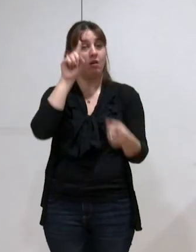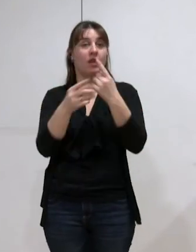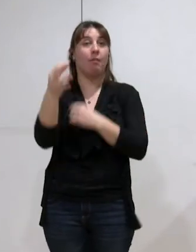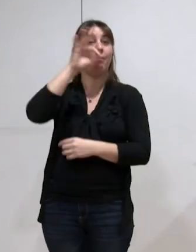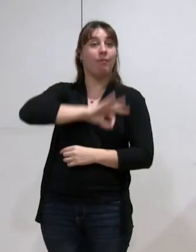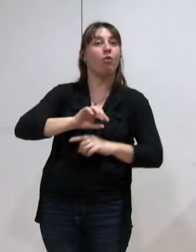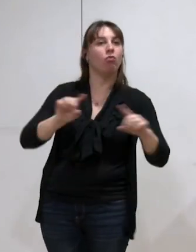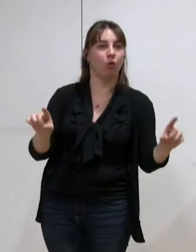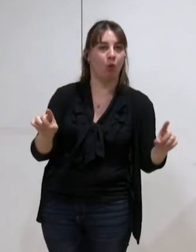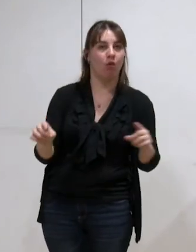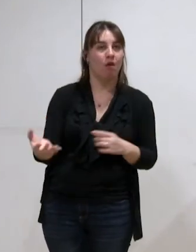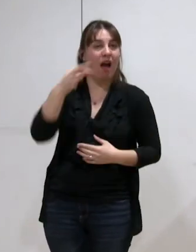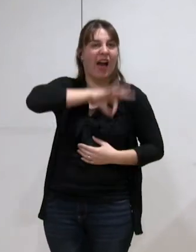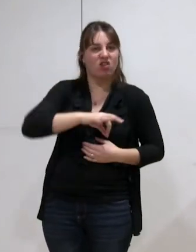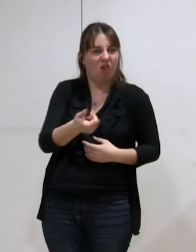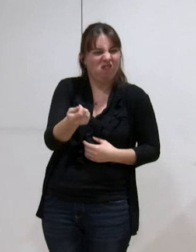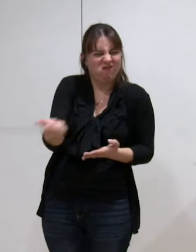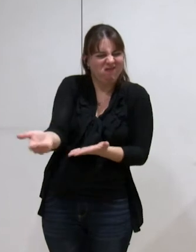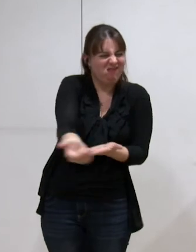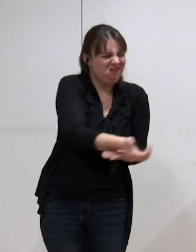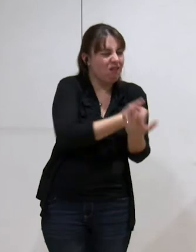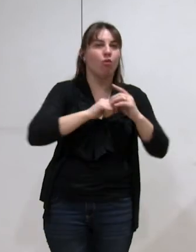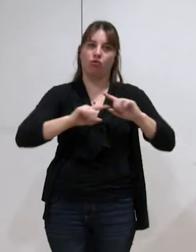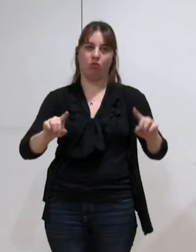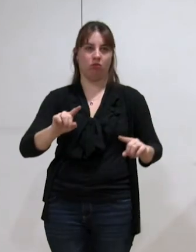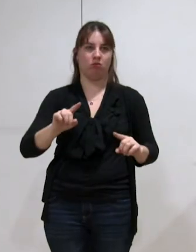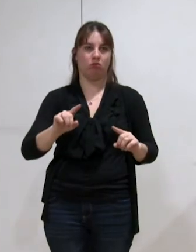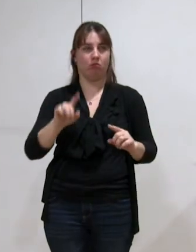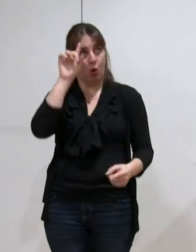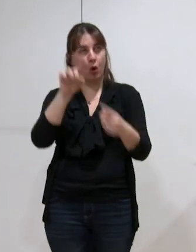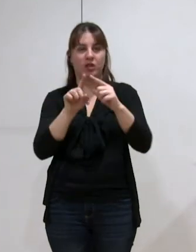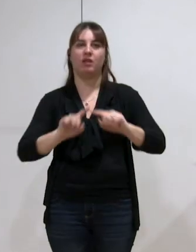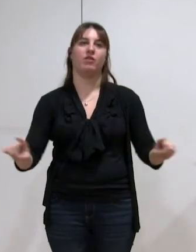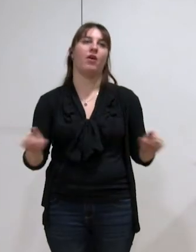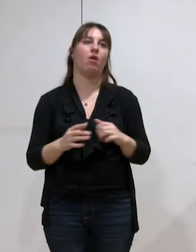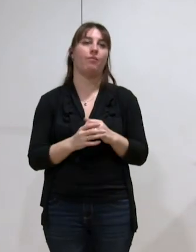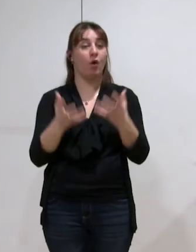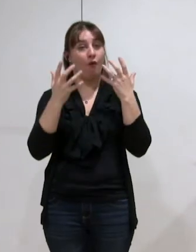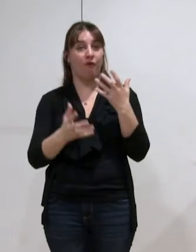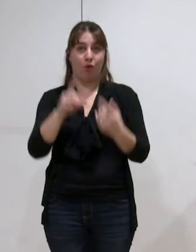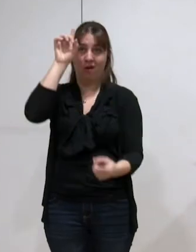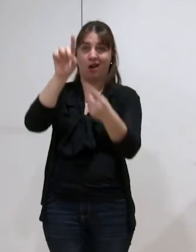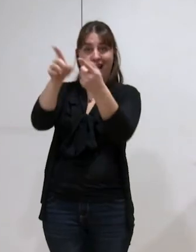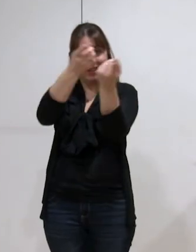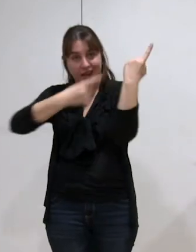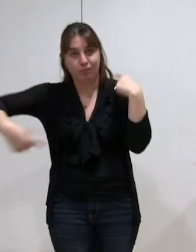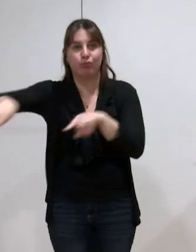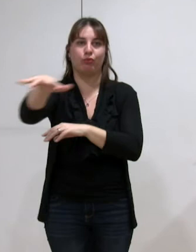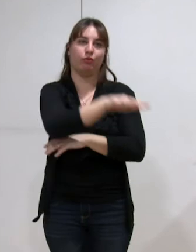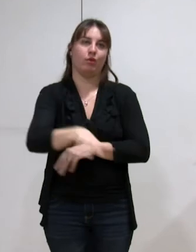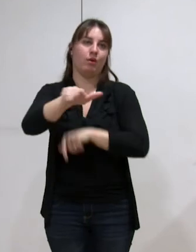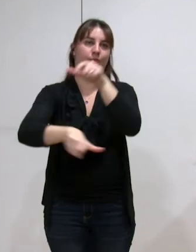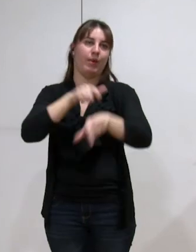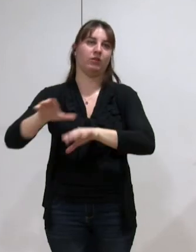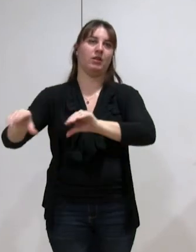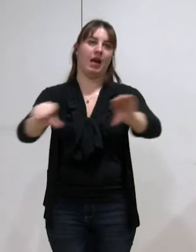et ce n pas fait pour être rentable dans le sens où c'est fait pour utiliser au mieux pour l'intérêt général des habitants l'argent